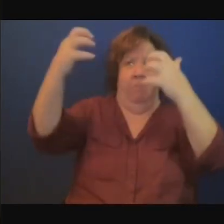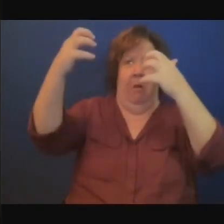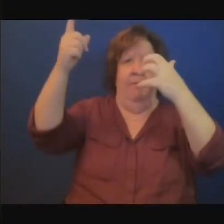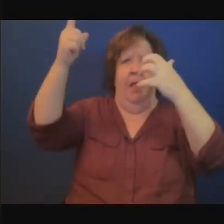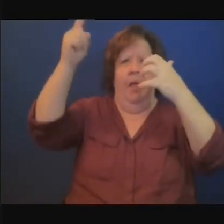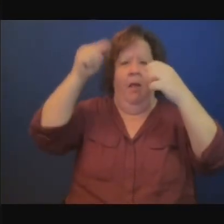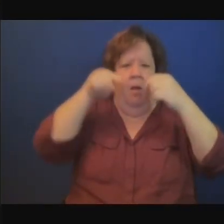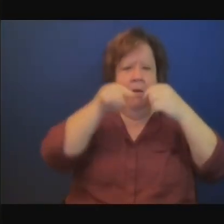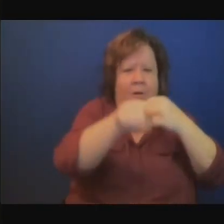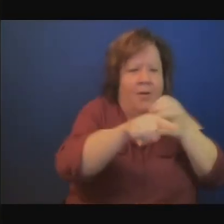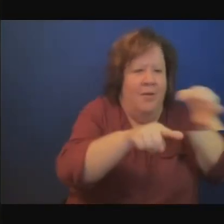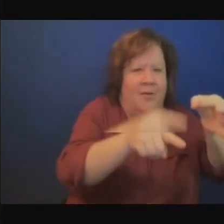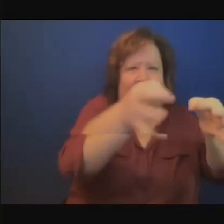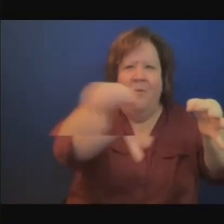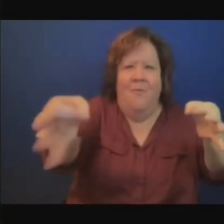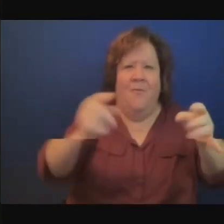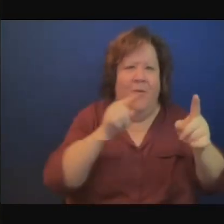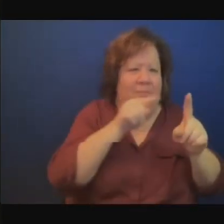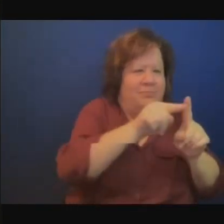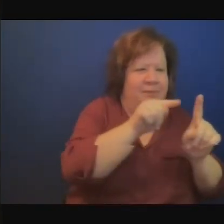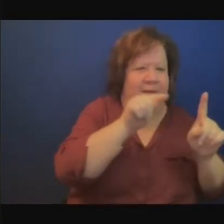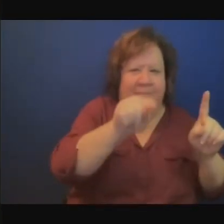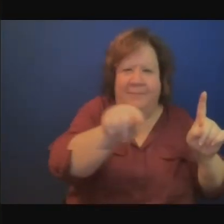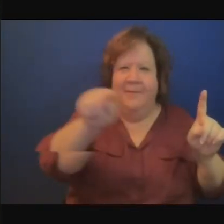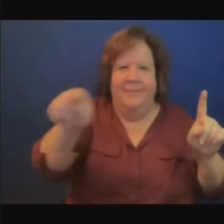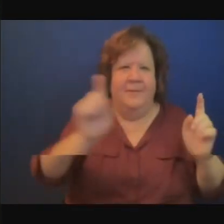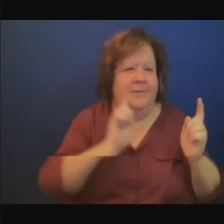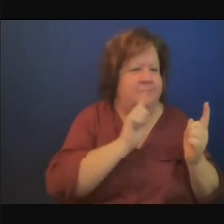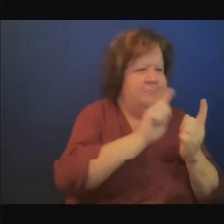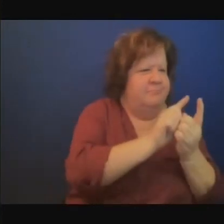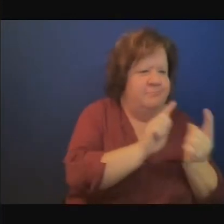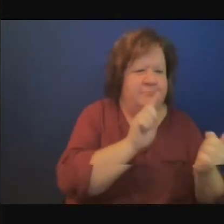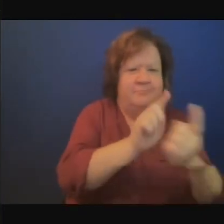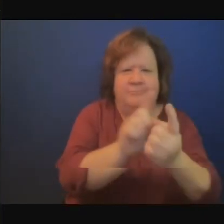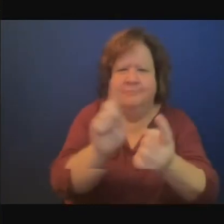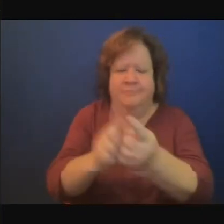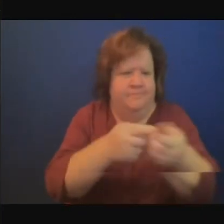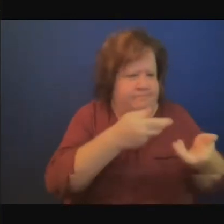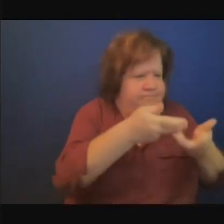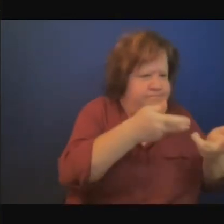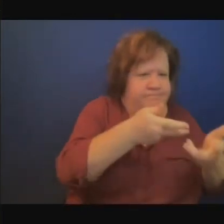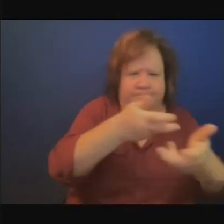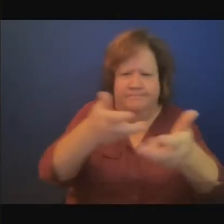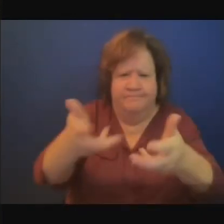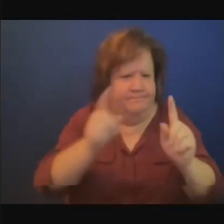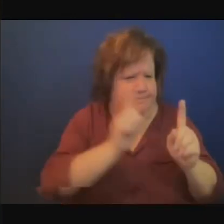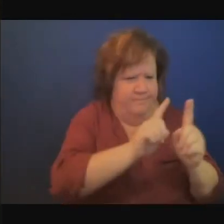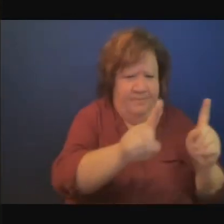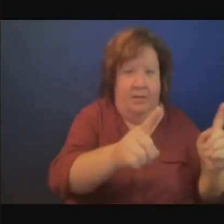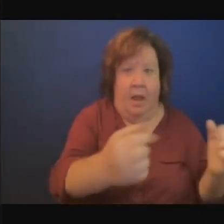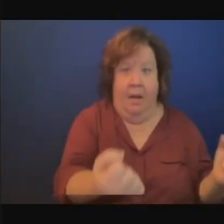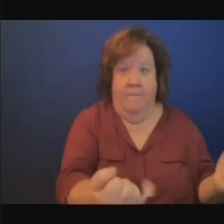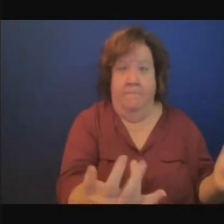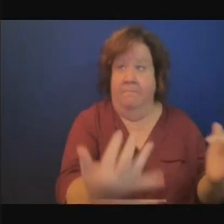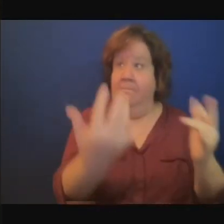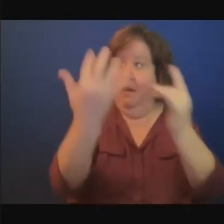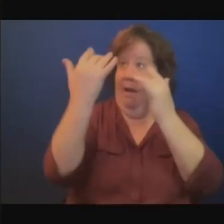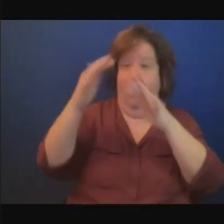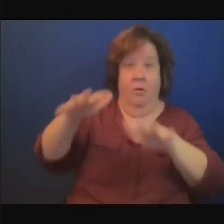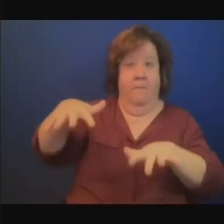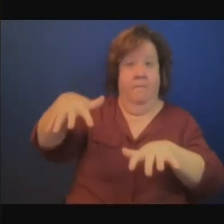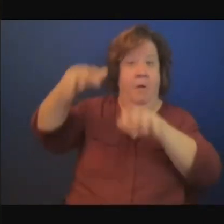élaborer la marche à suivre et les mesures à prendre et je pense aux engagements